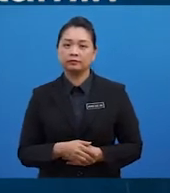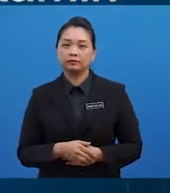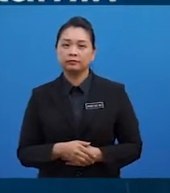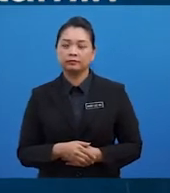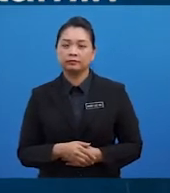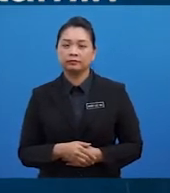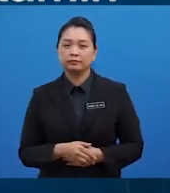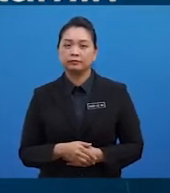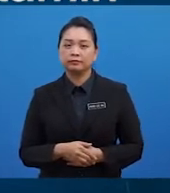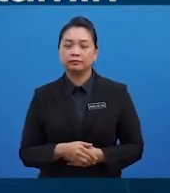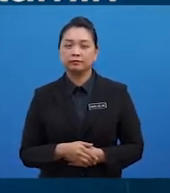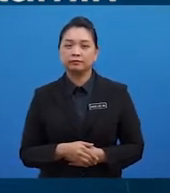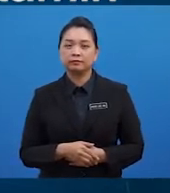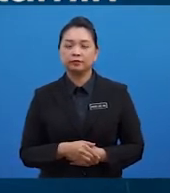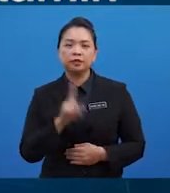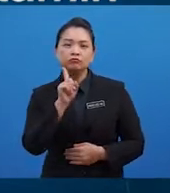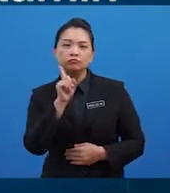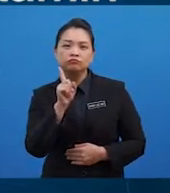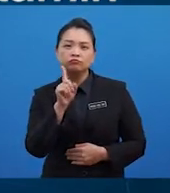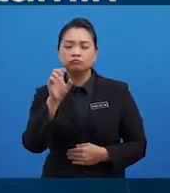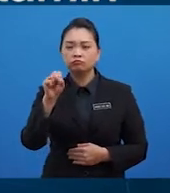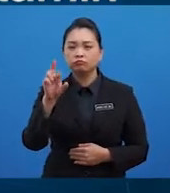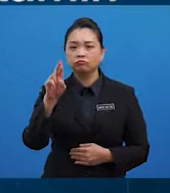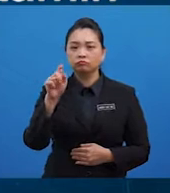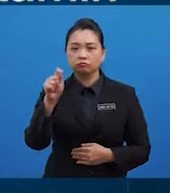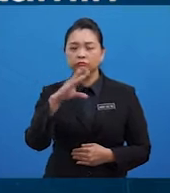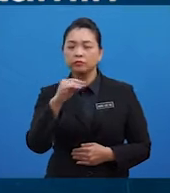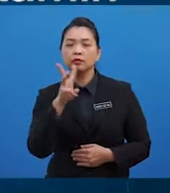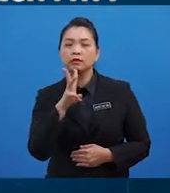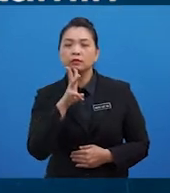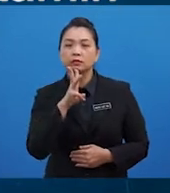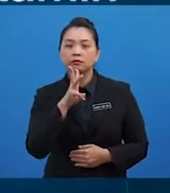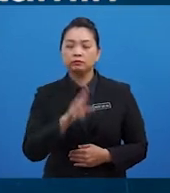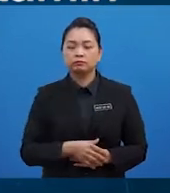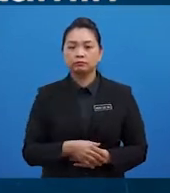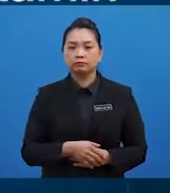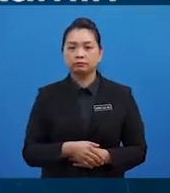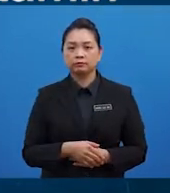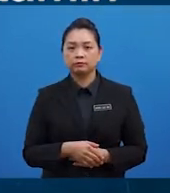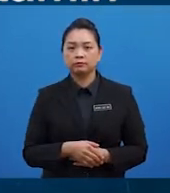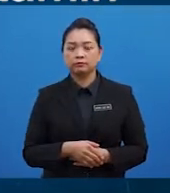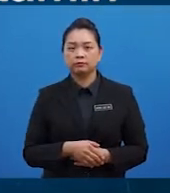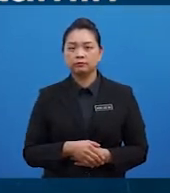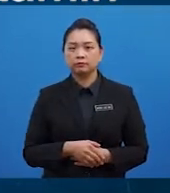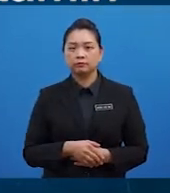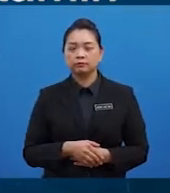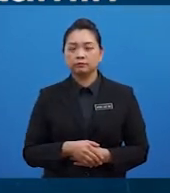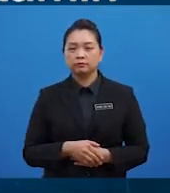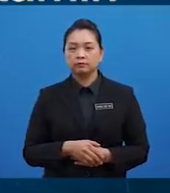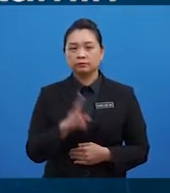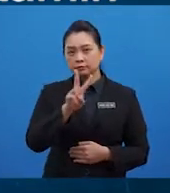Di manakah nutrien serat dan air? kedua-duanya berada